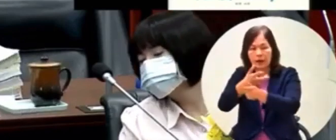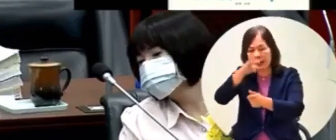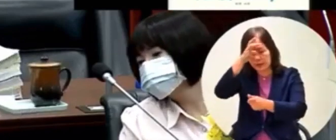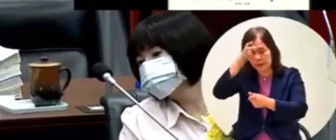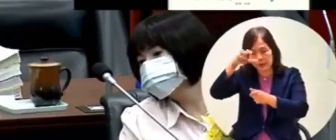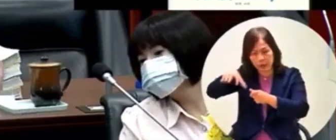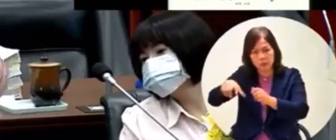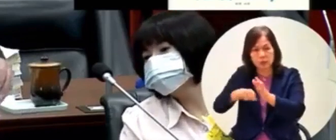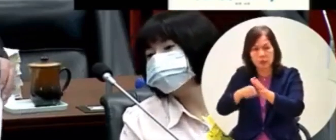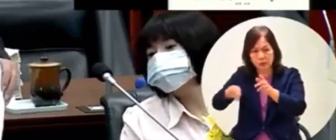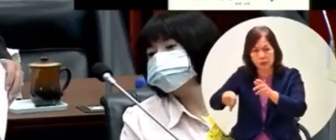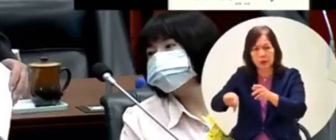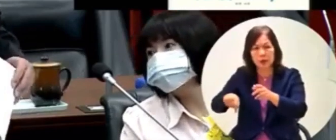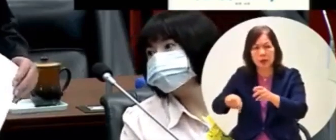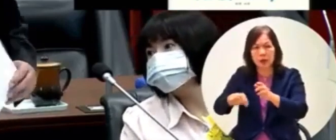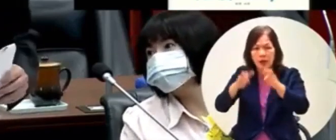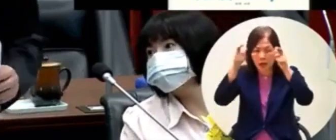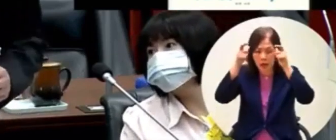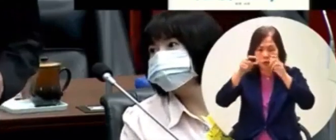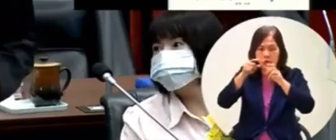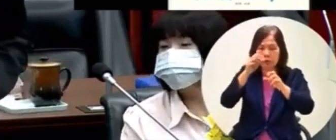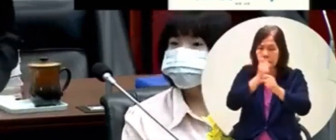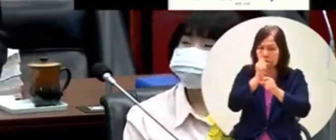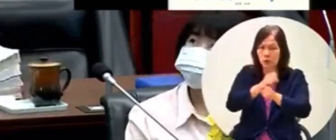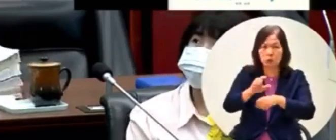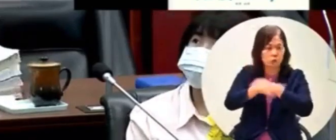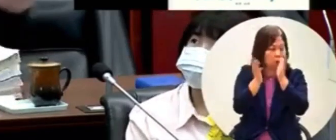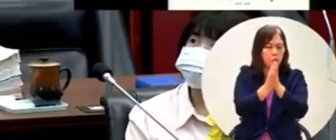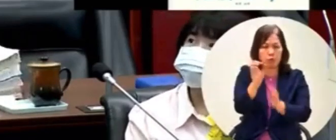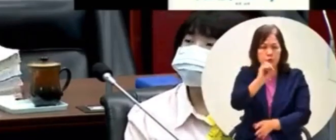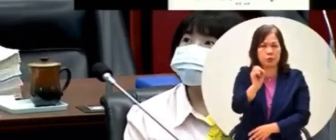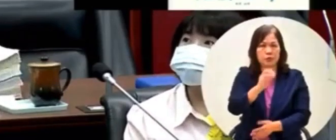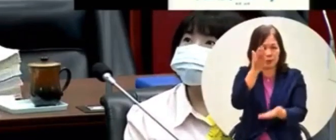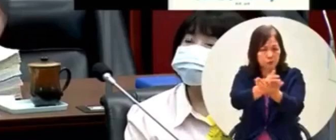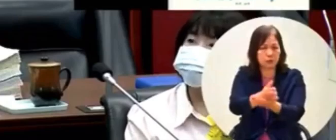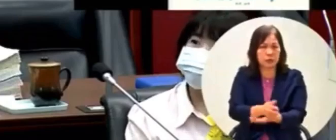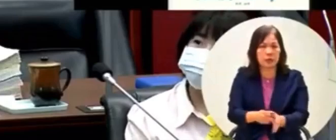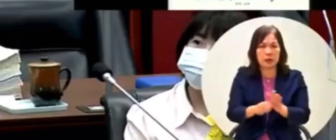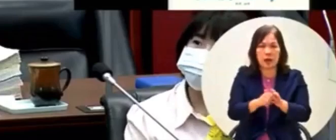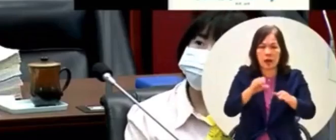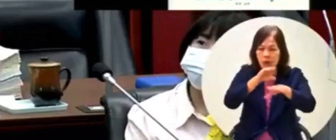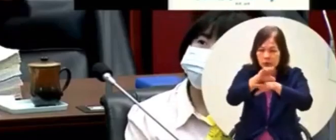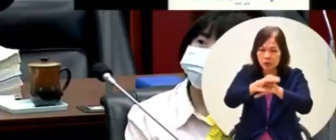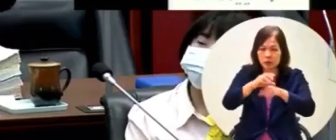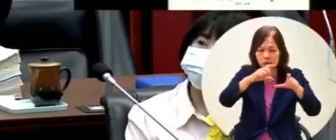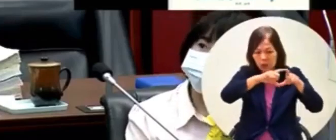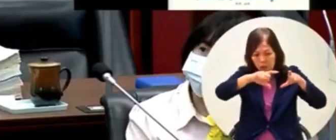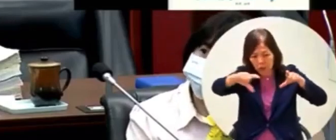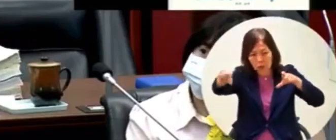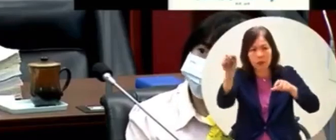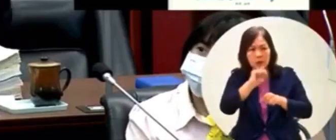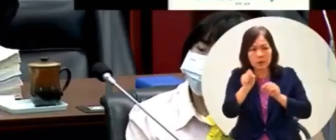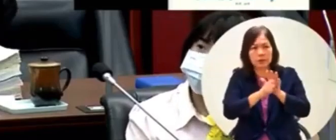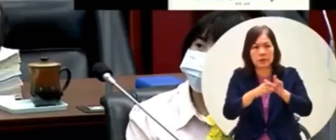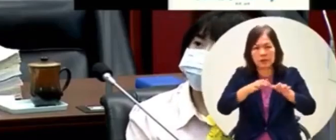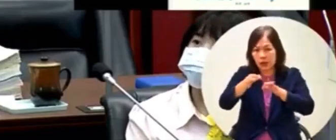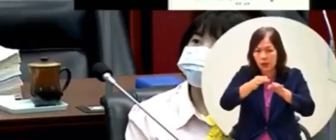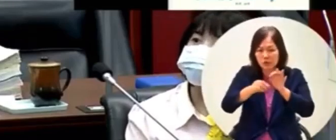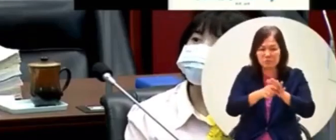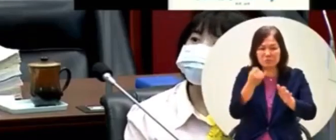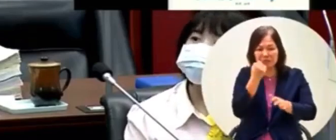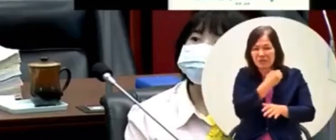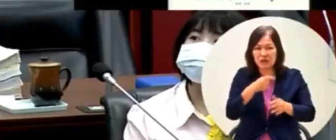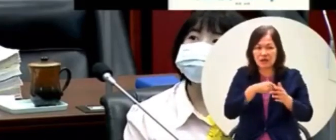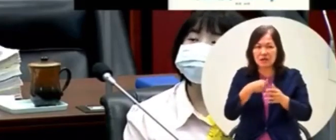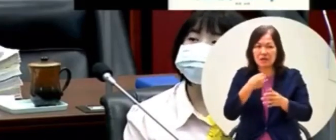全國公司都不能做帆布不能掛公車廣告不能做因為業者可能會被